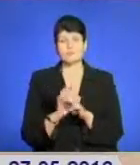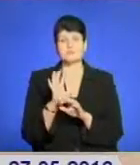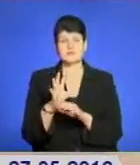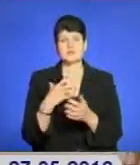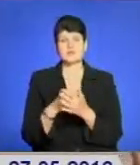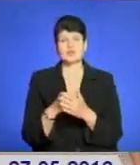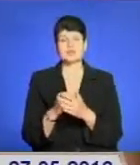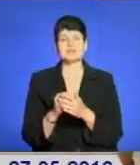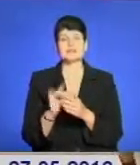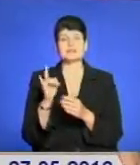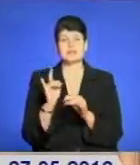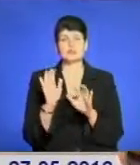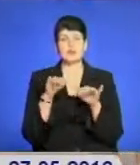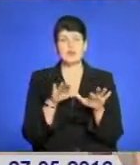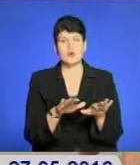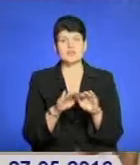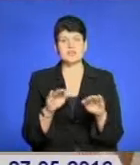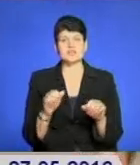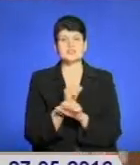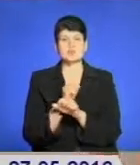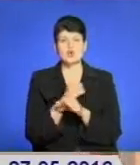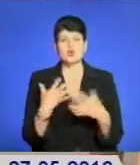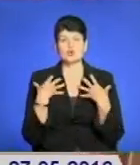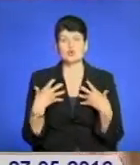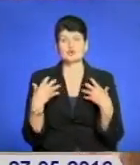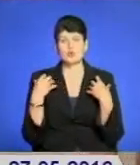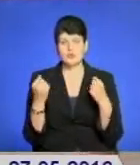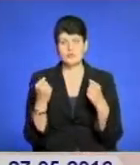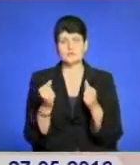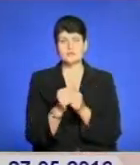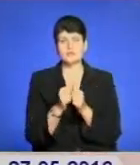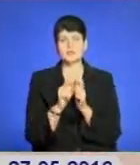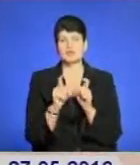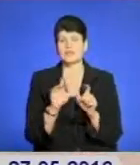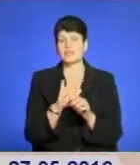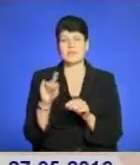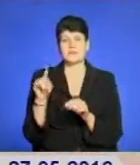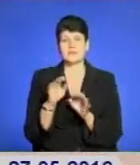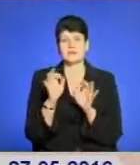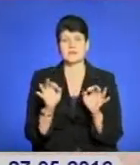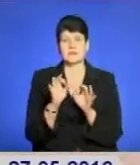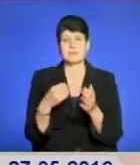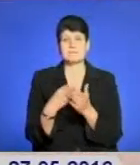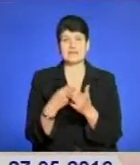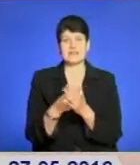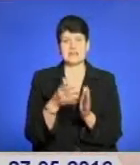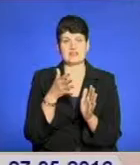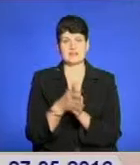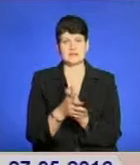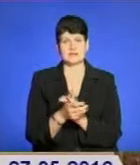дитину на море або в дитячий санаторій. Оздоровлення ж у пришкільних таборах не вимагає будь-яких матеріальних витрат.